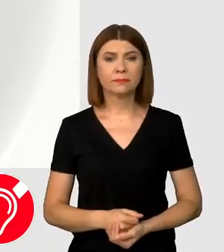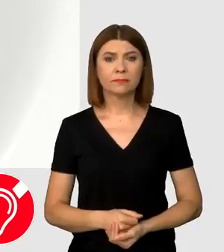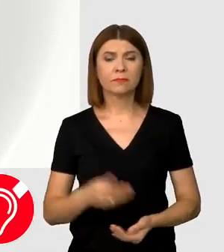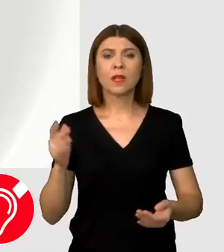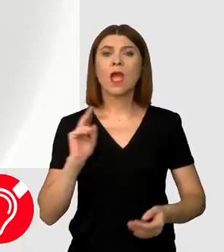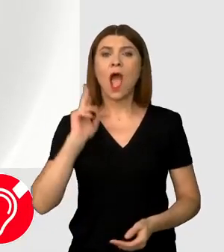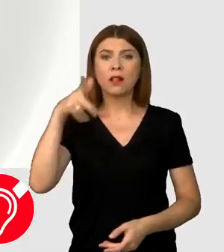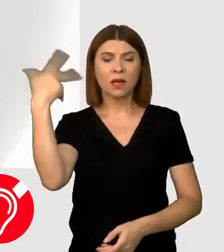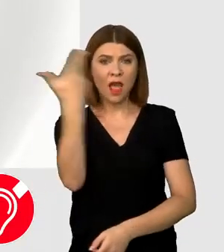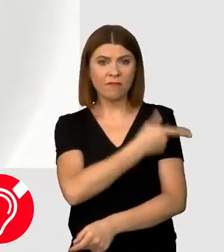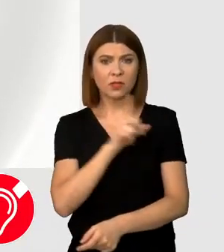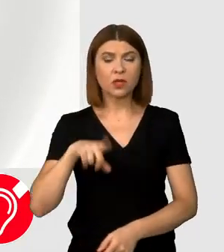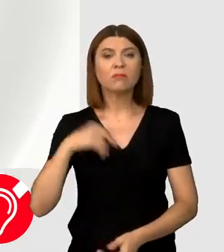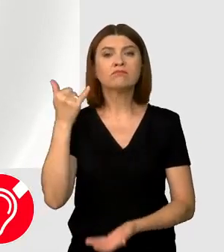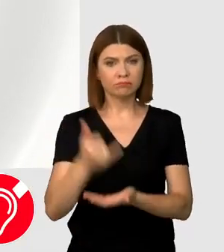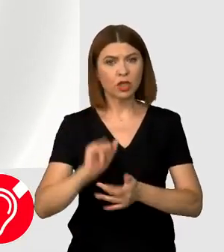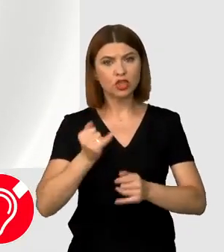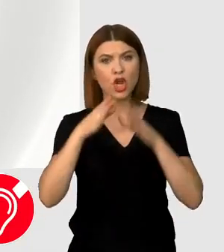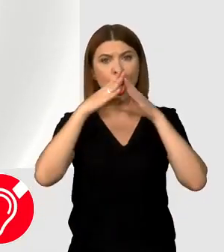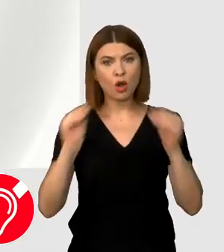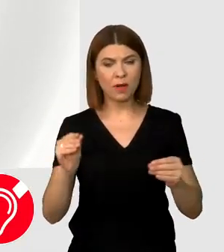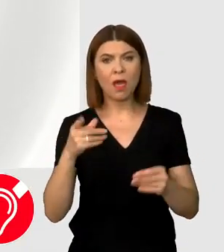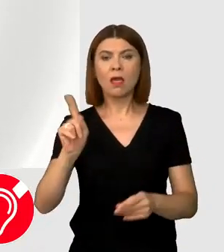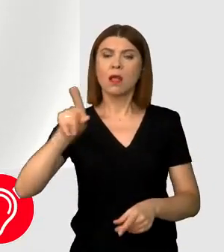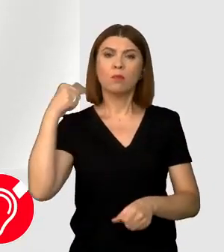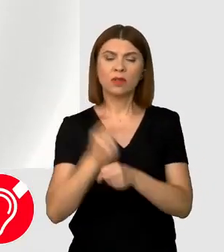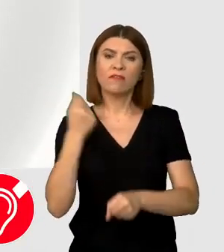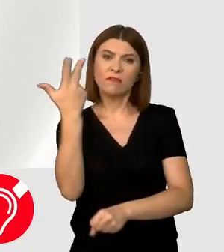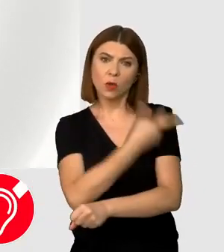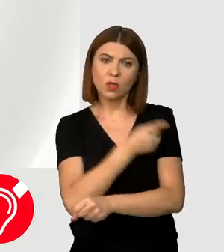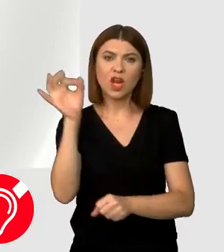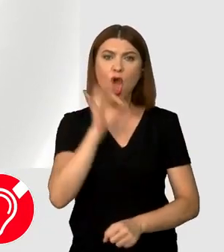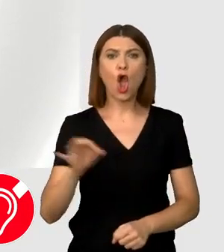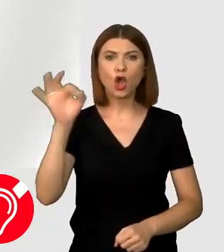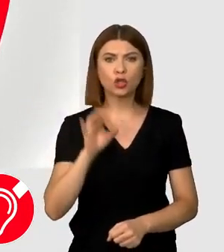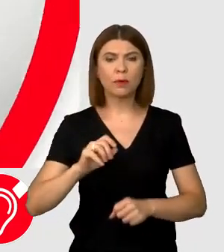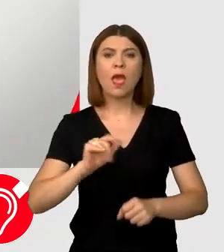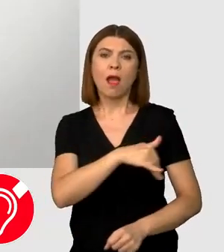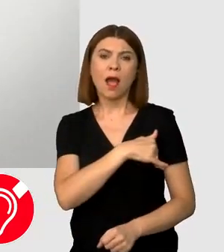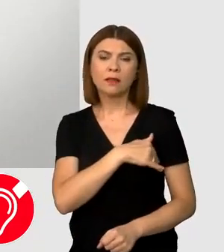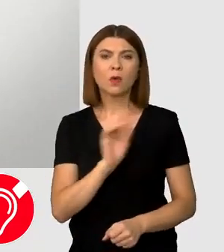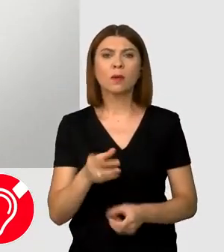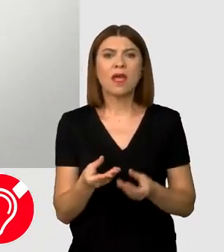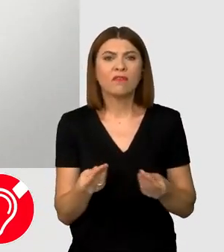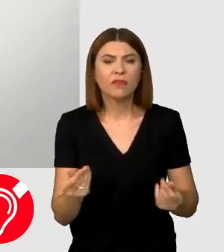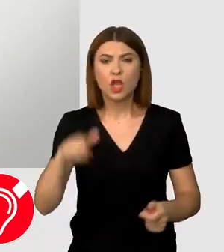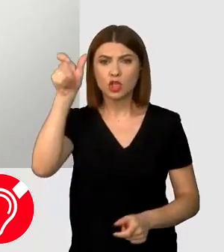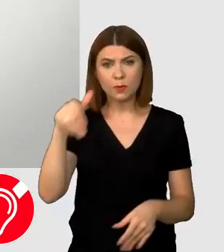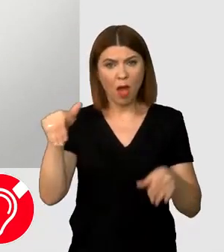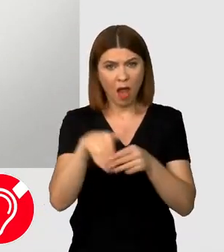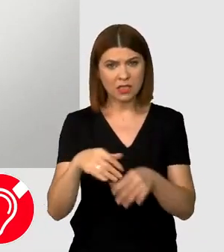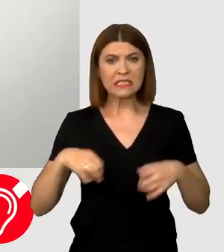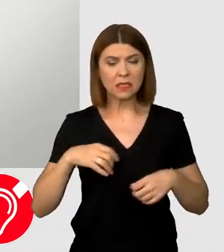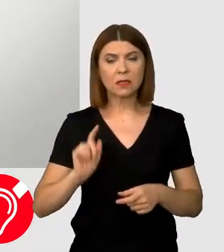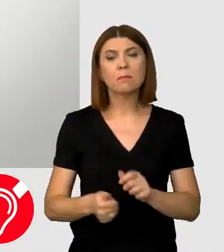Doza a treia de vaccin devine realitate și în România. Aceasta poate fi administrată din octombrie. Categoriile vulnerabile și personalul medical